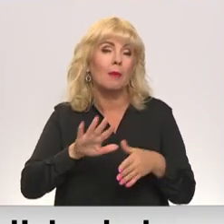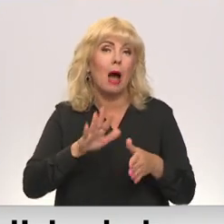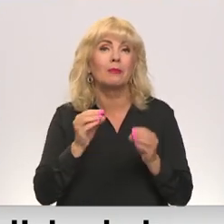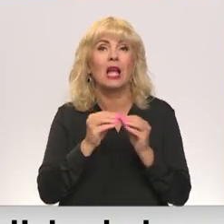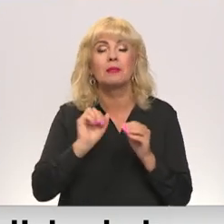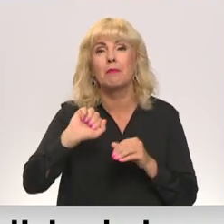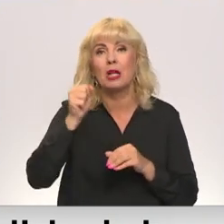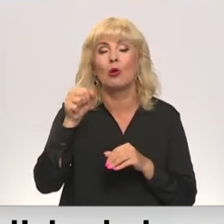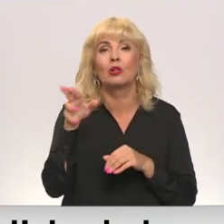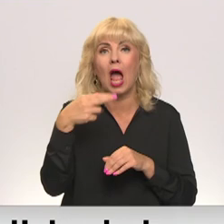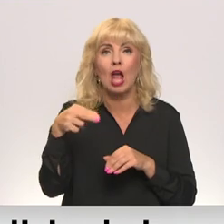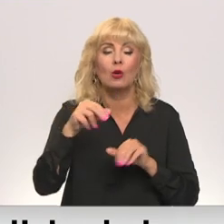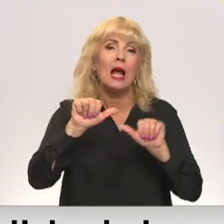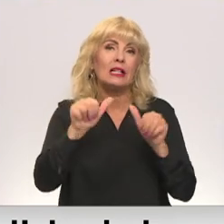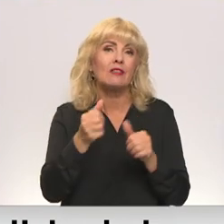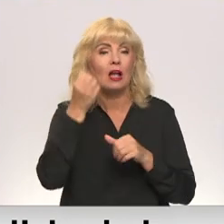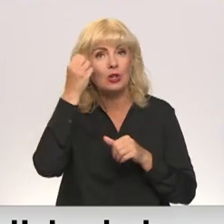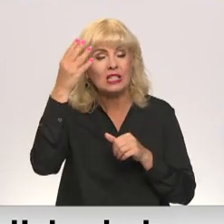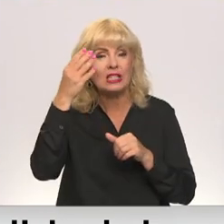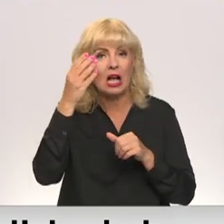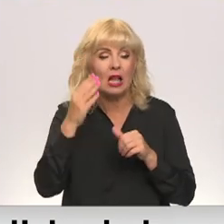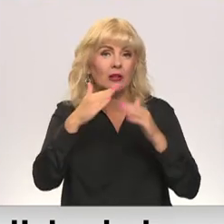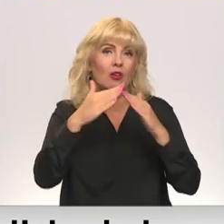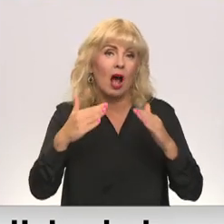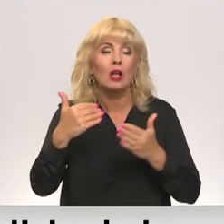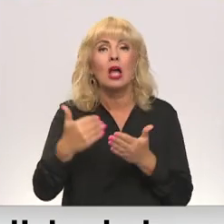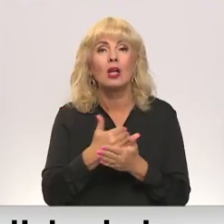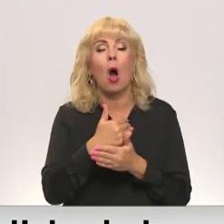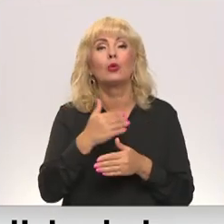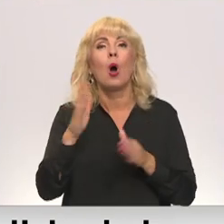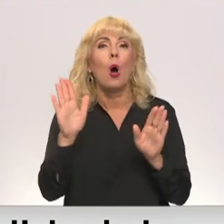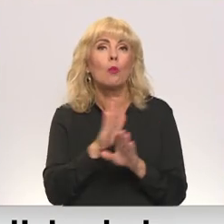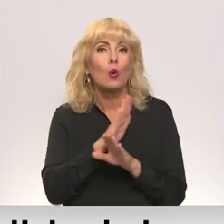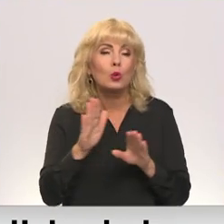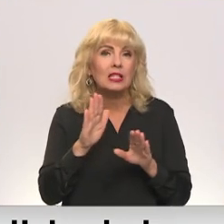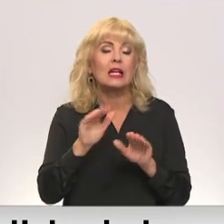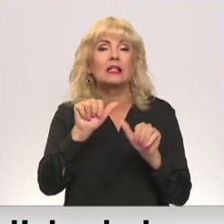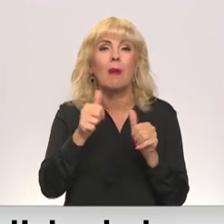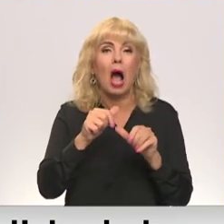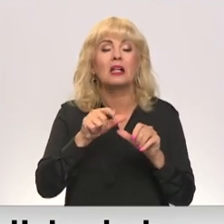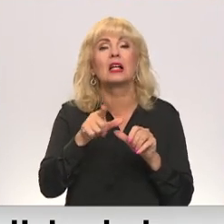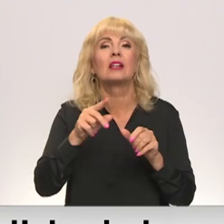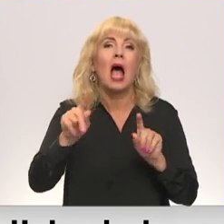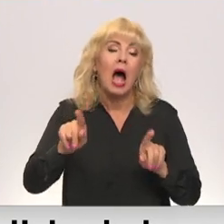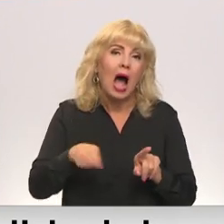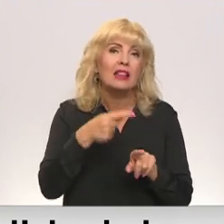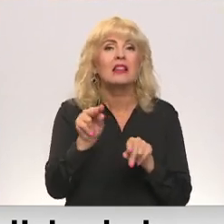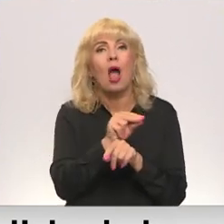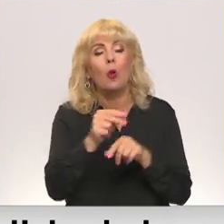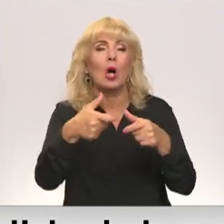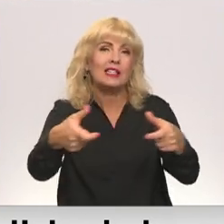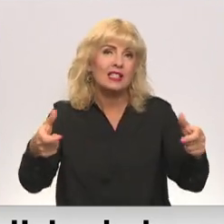miljoniem eiro izveidot izglītības kvartālu ar jaunu mūzikas un mākslas skolu atjaunotu stadionu, kā arī paplašināt un